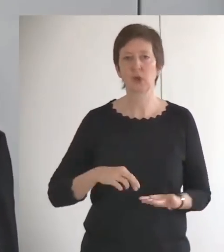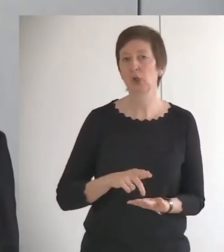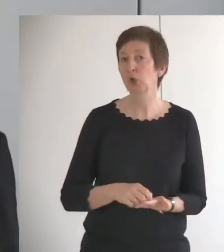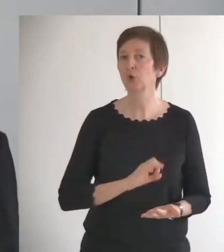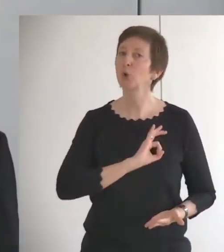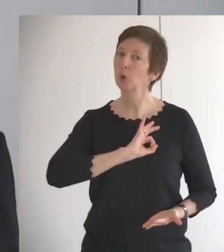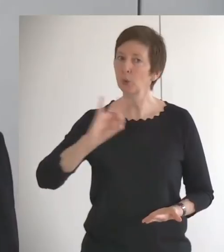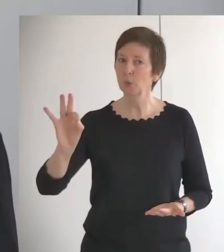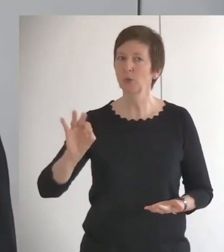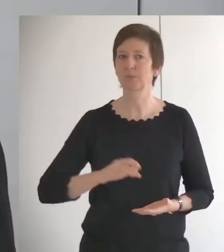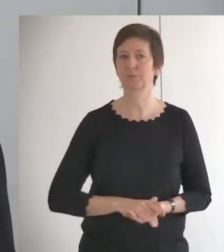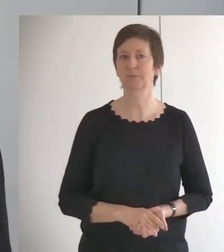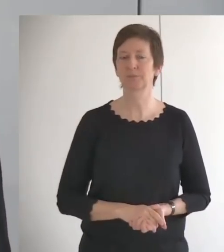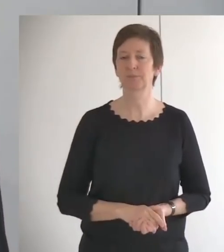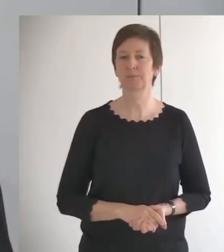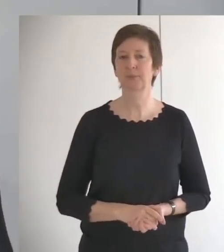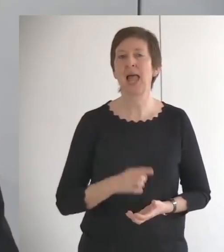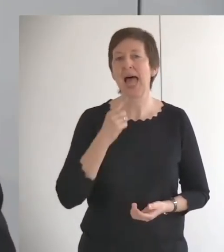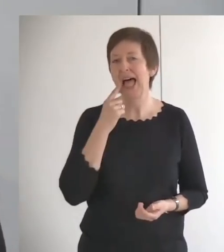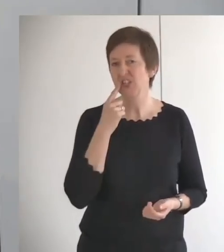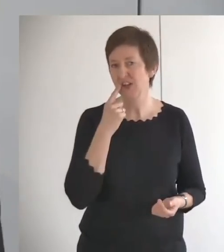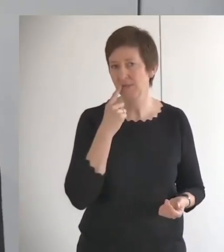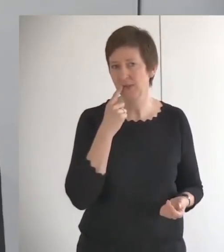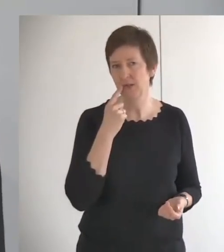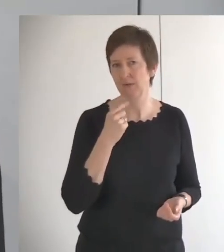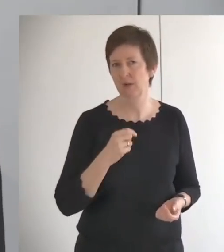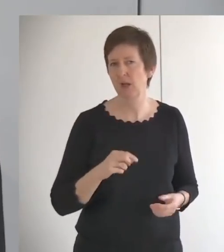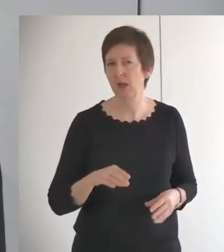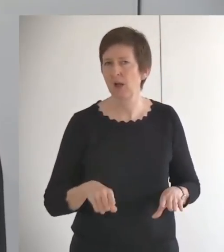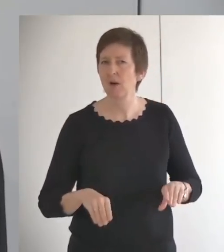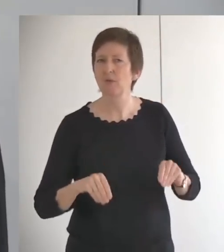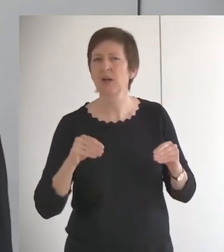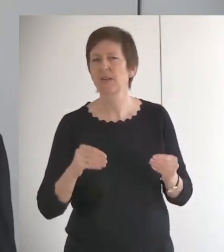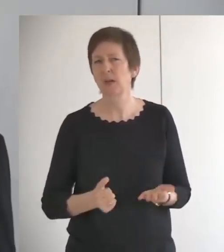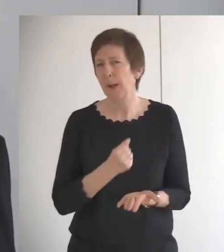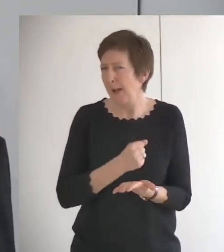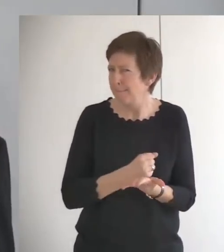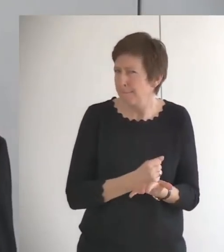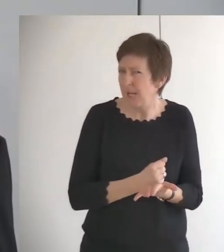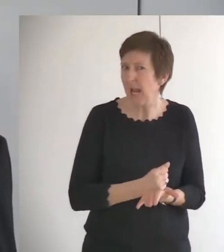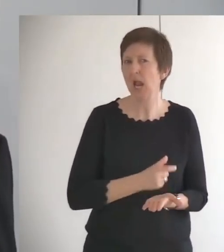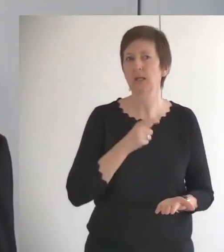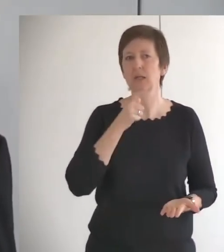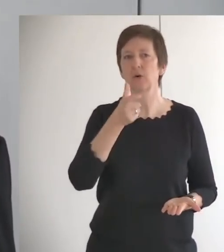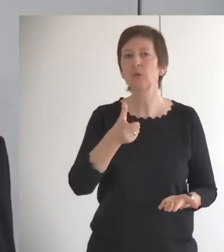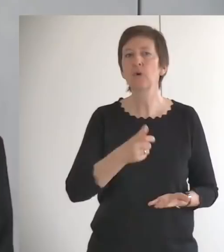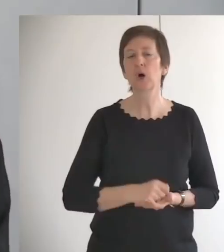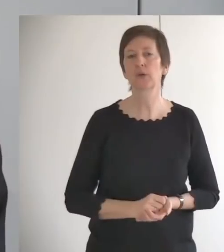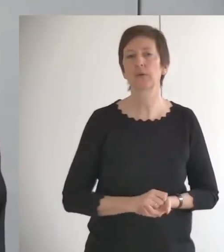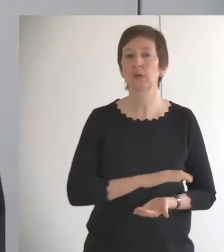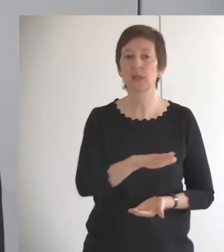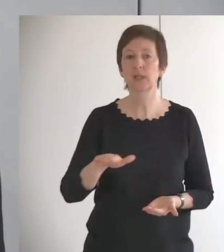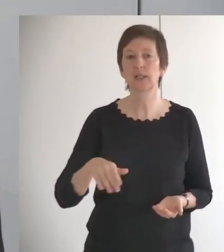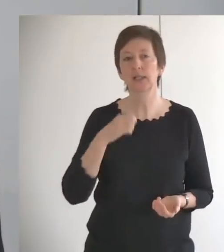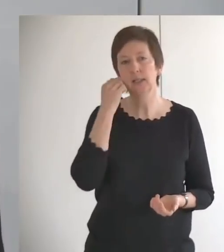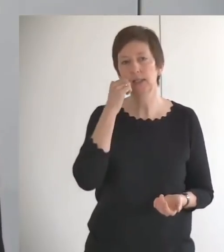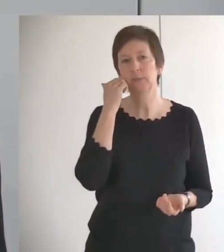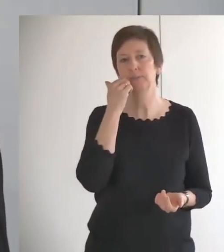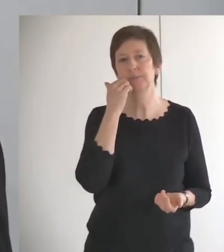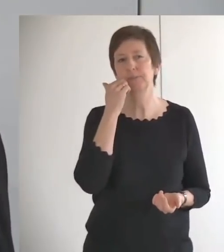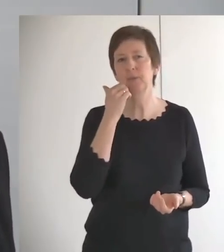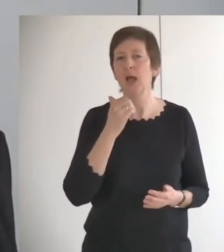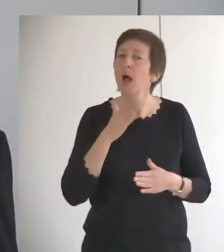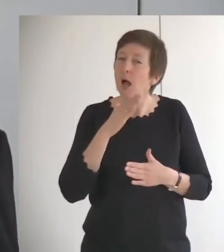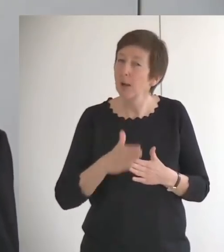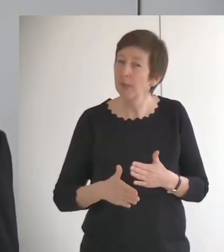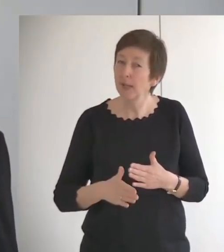da fand nun der Asafs, der fand so ein paar prägende Worte auch dafür, ihr Lieben. Und am